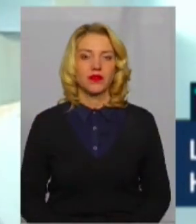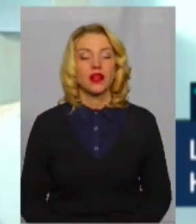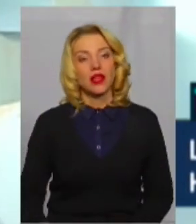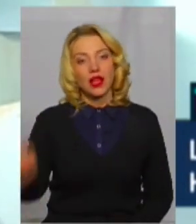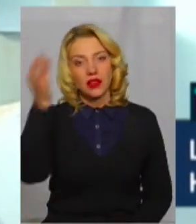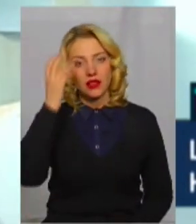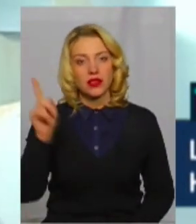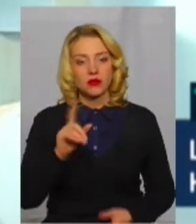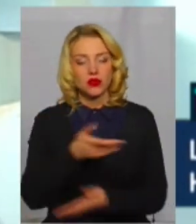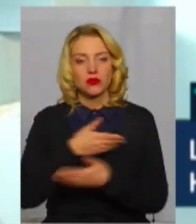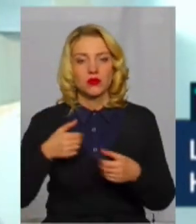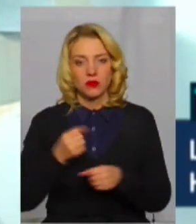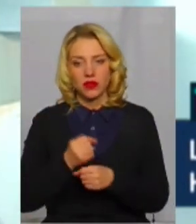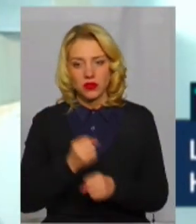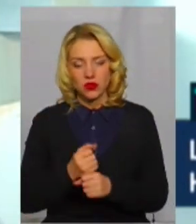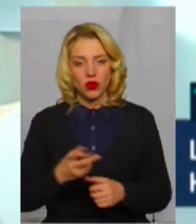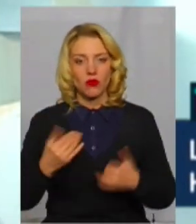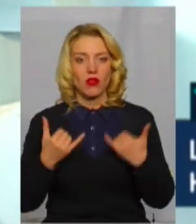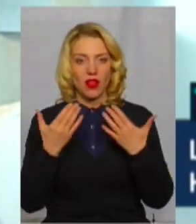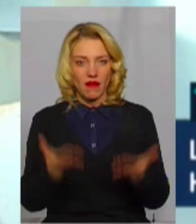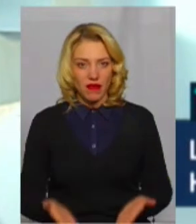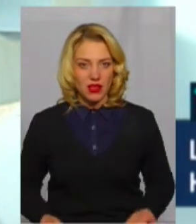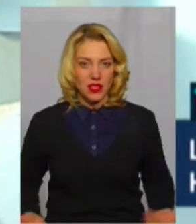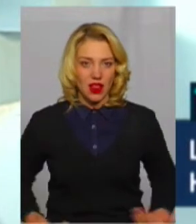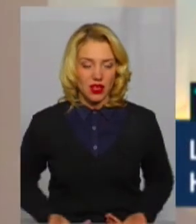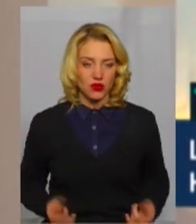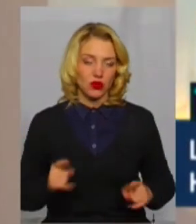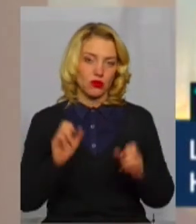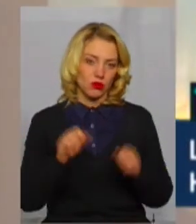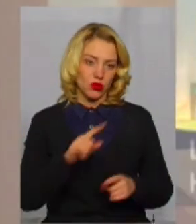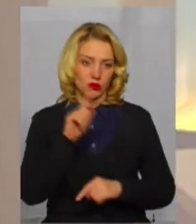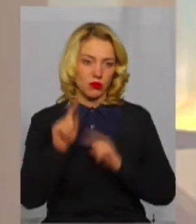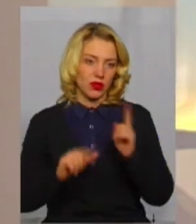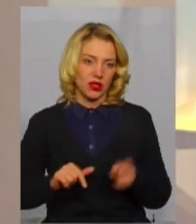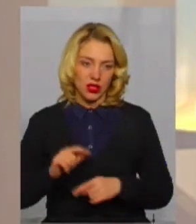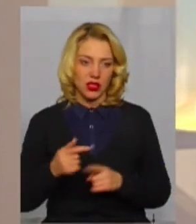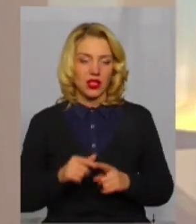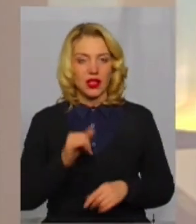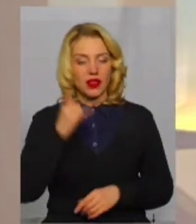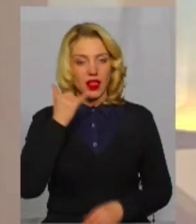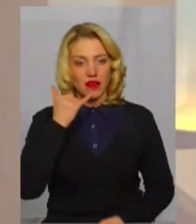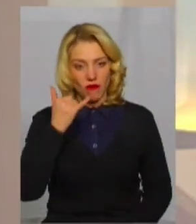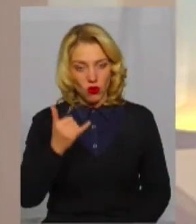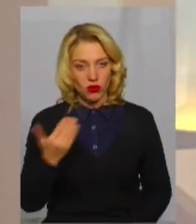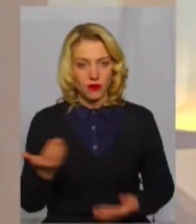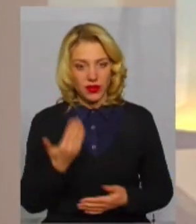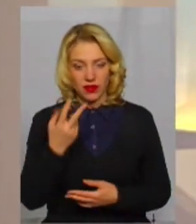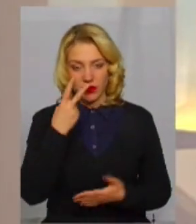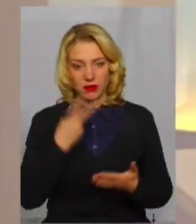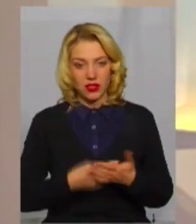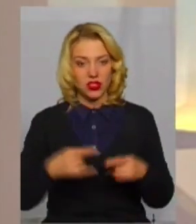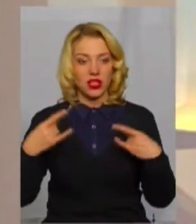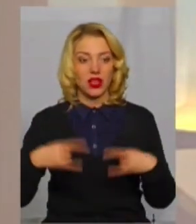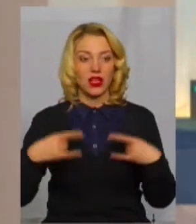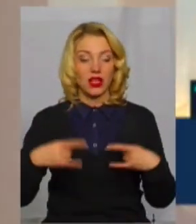Нагадаю, ми працюємо для вас наживо, тому ви можете ставити запитання телефоном, яке ви бачите на